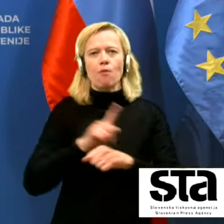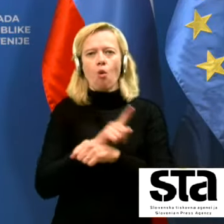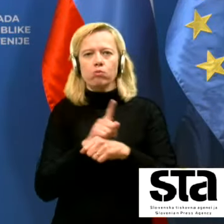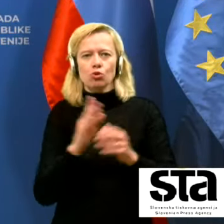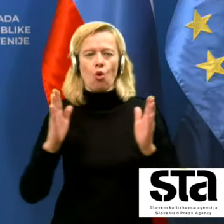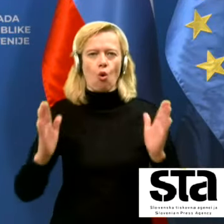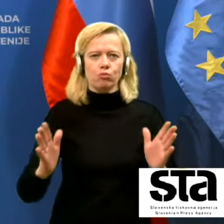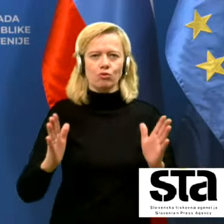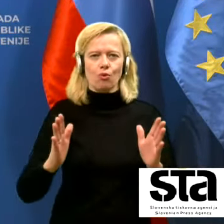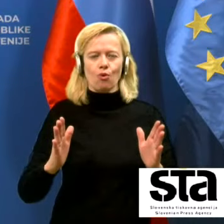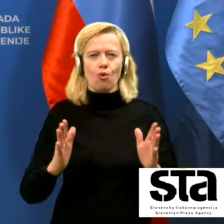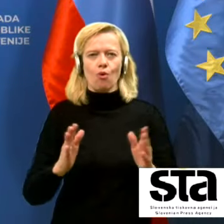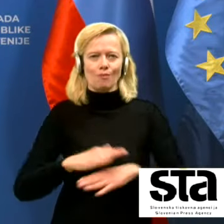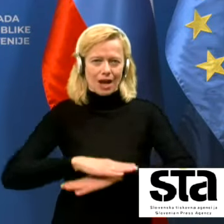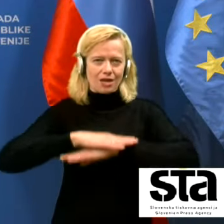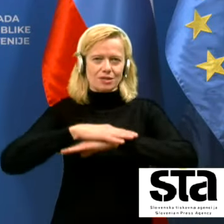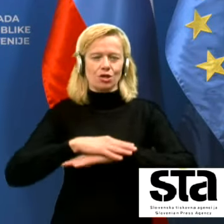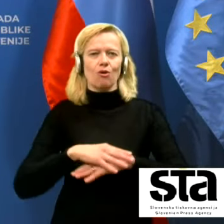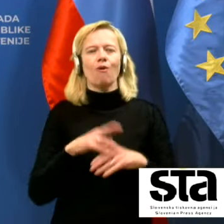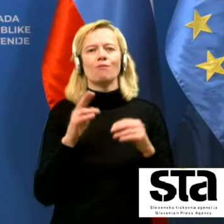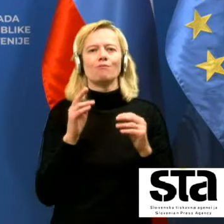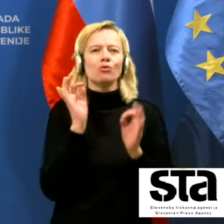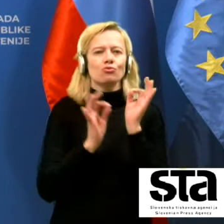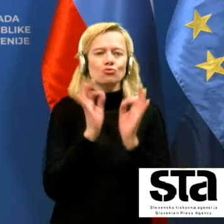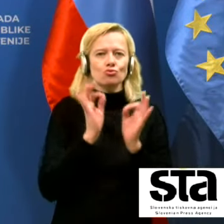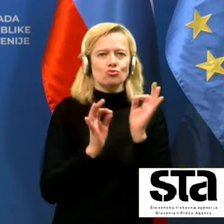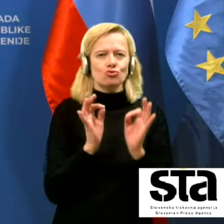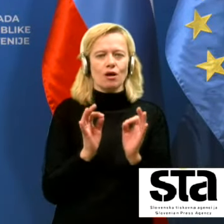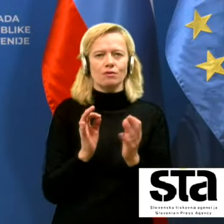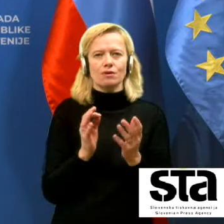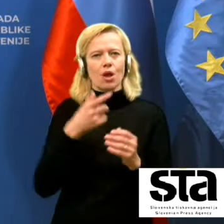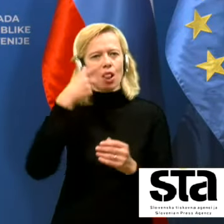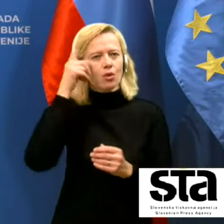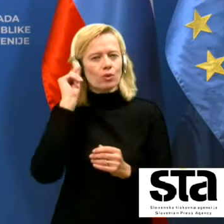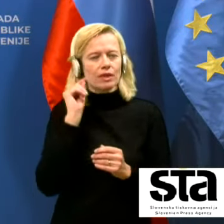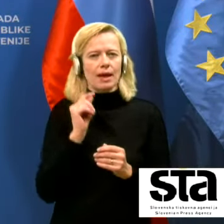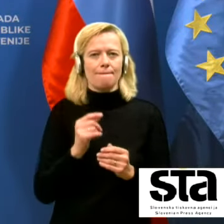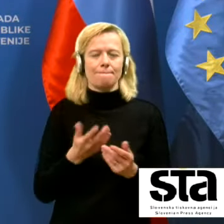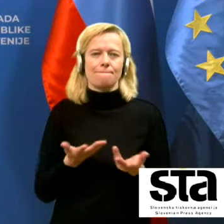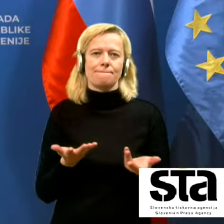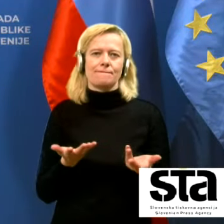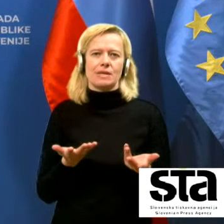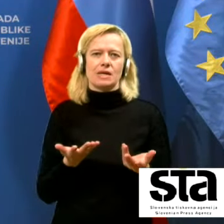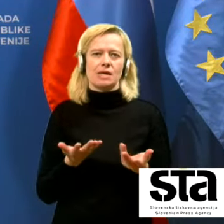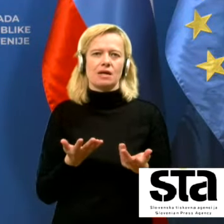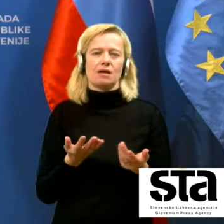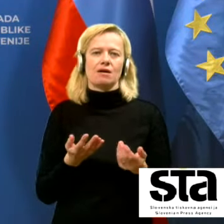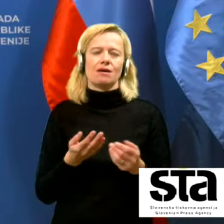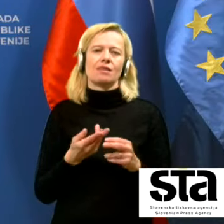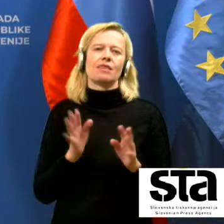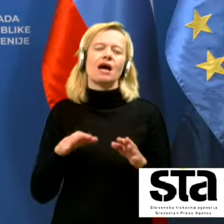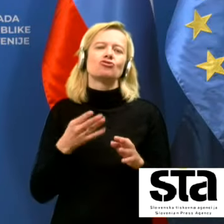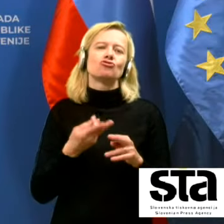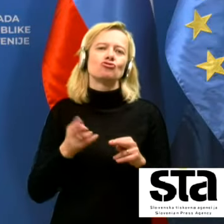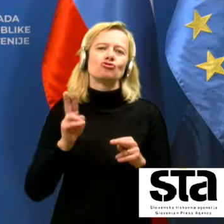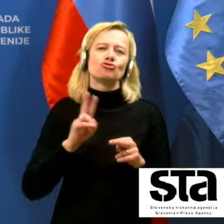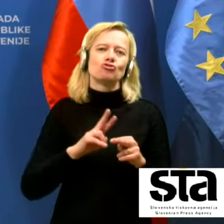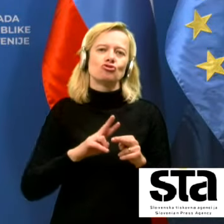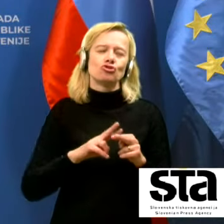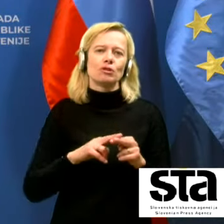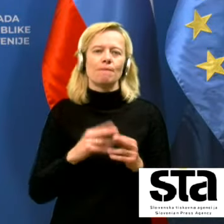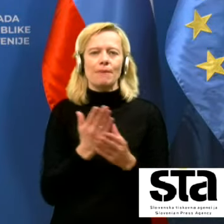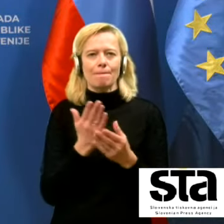sveda poskušati ljudem sveda na čim primernejši način sveda